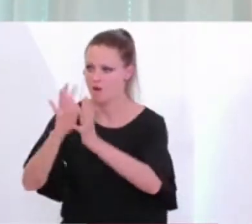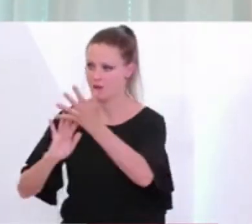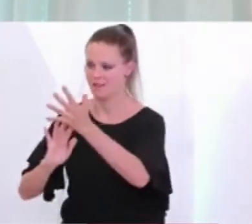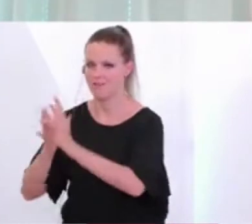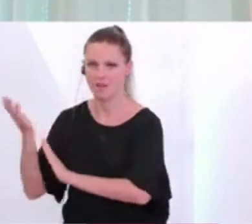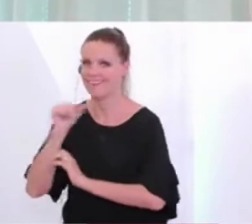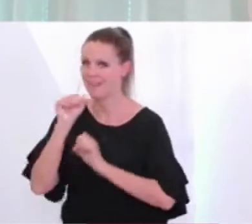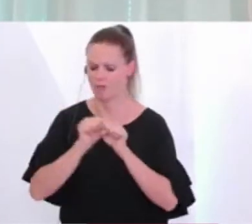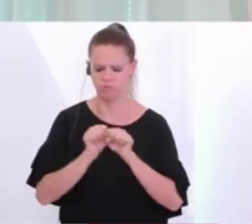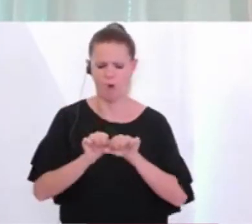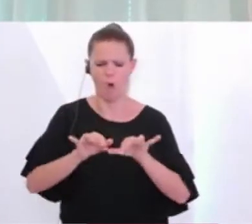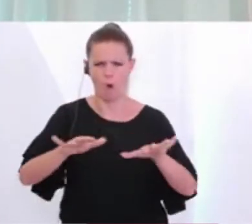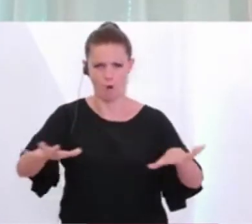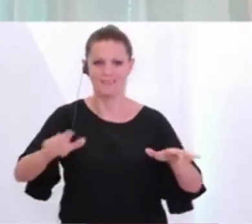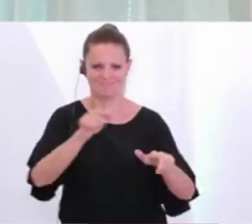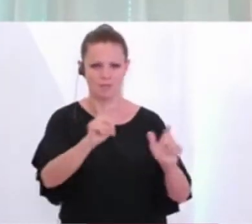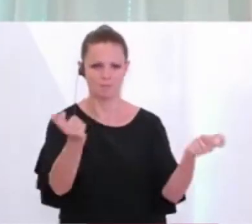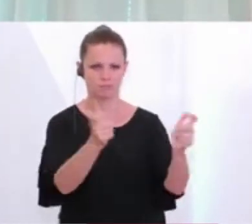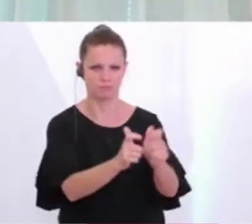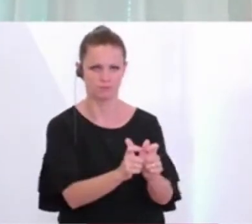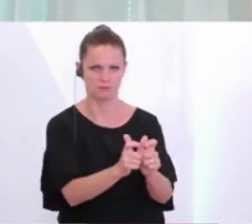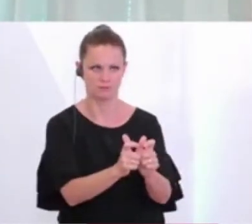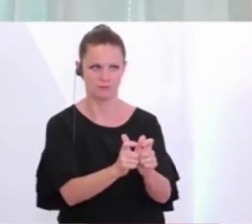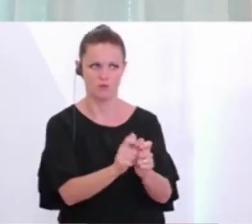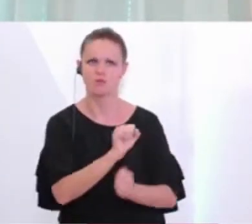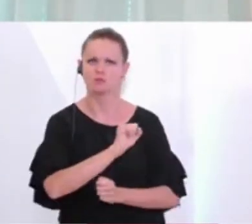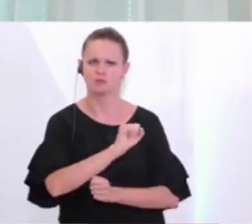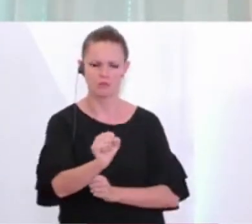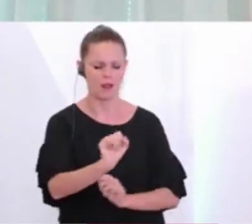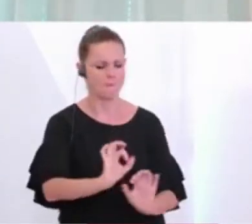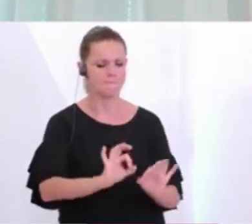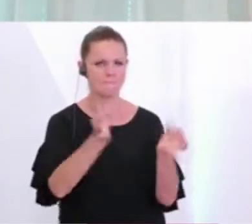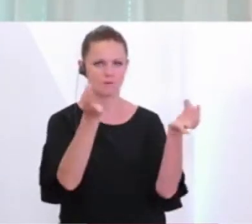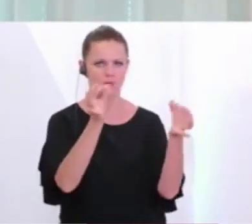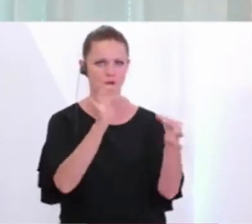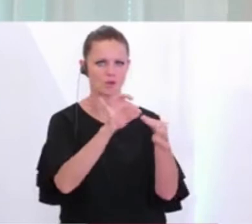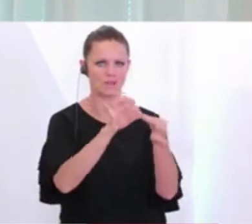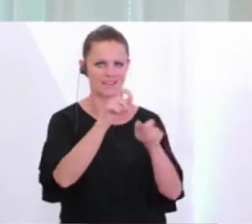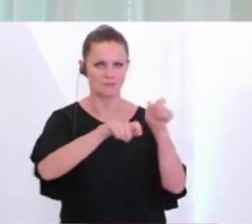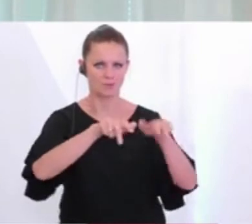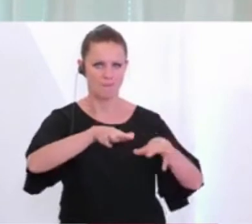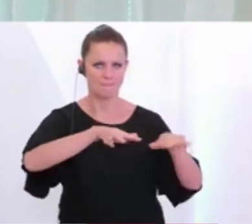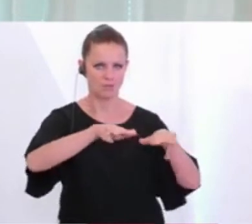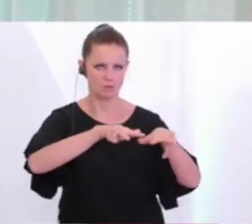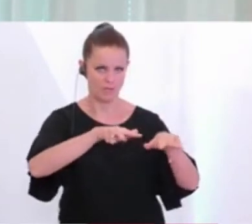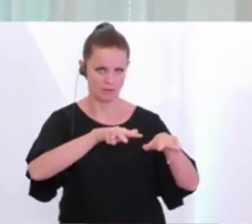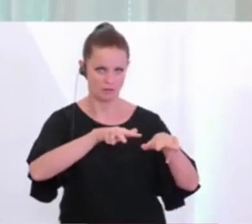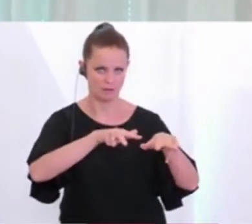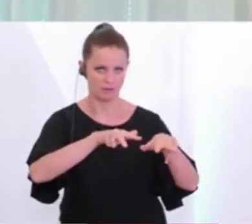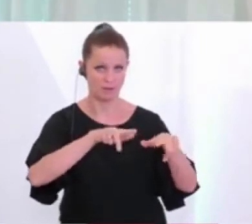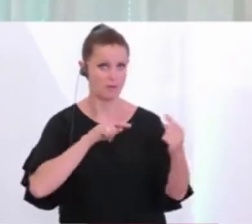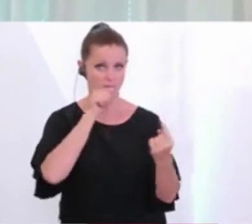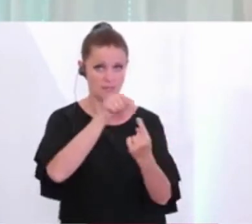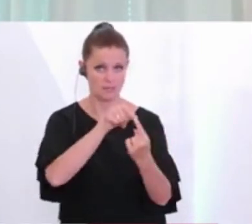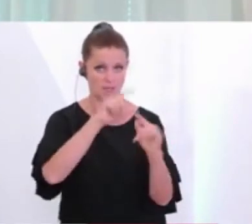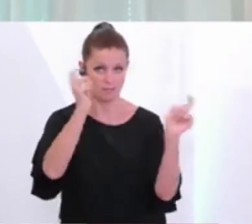ist kein Flächenbrand, dass wir die eindämmen und zwar mit einem schnellen, professionellen Kontaktpersonenmanagement, um hier